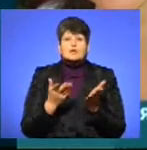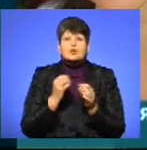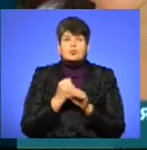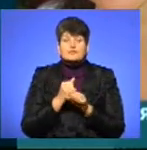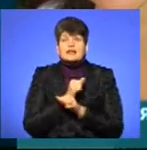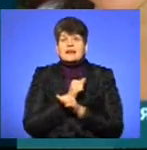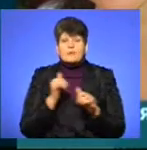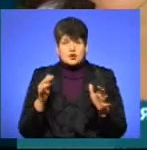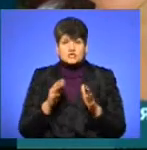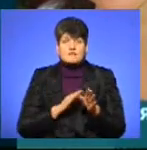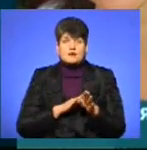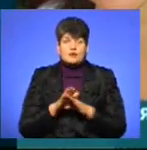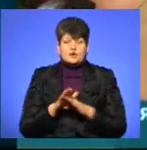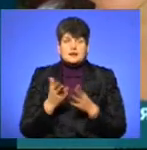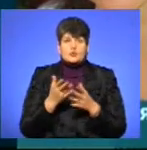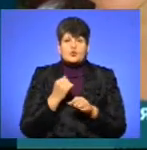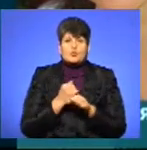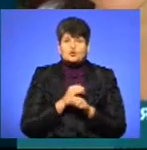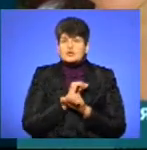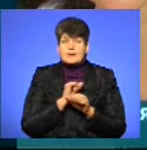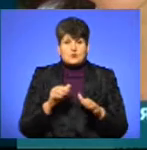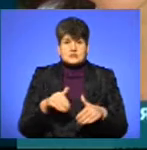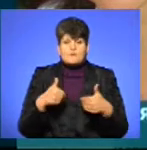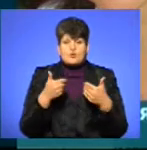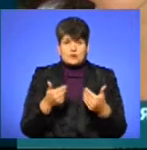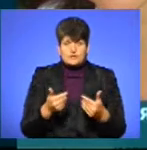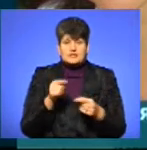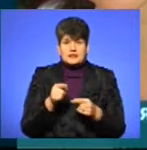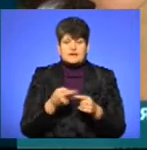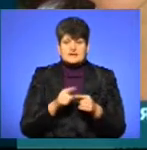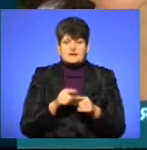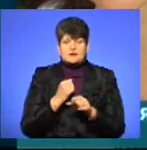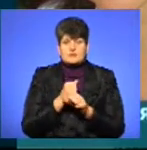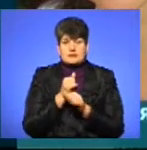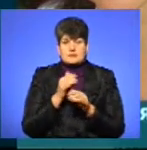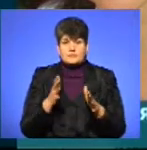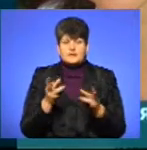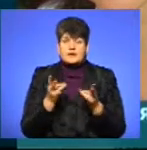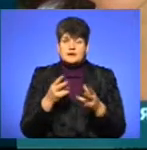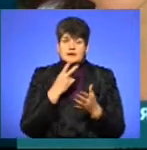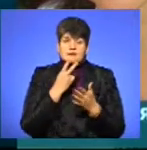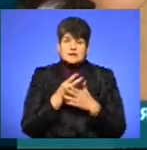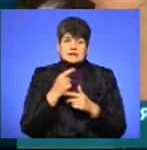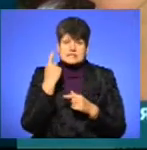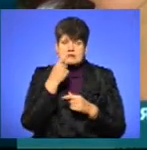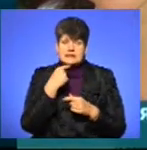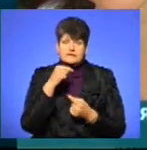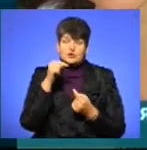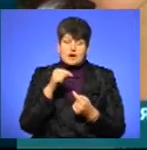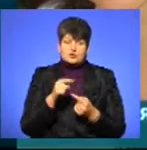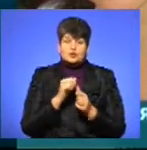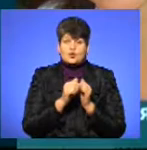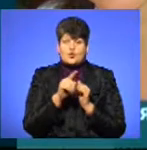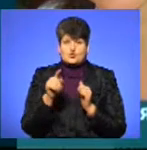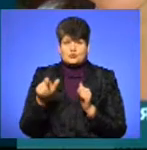вона не може виконувати, яку роботу не можна їй пропонувати, і цю роботу вона робити просто не зможе. Треба дивитись дуже індивідуально до кожної